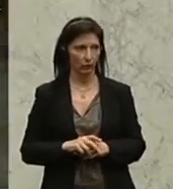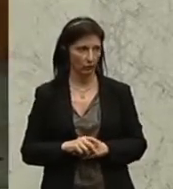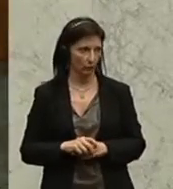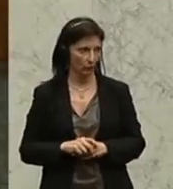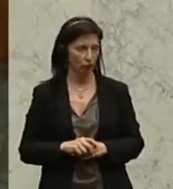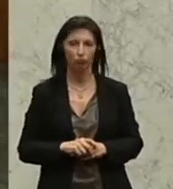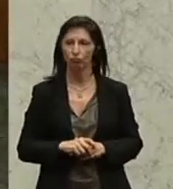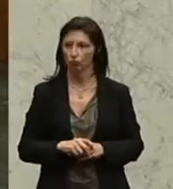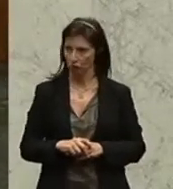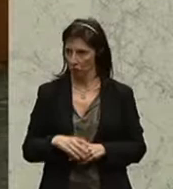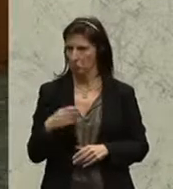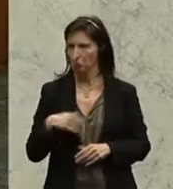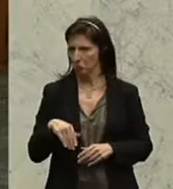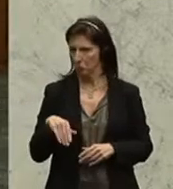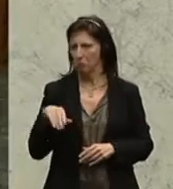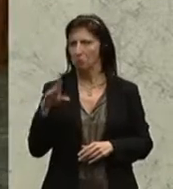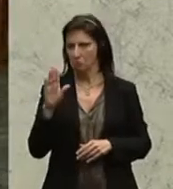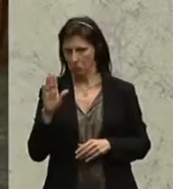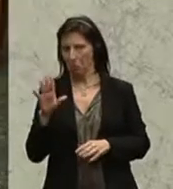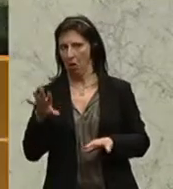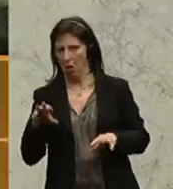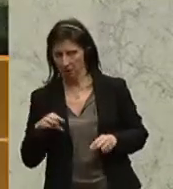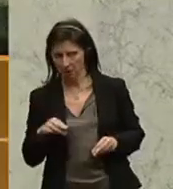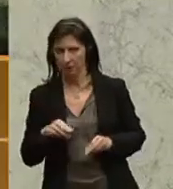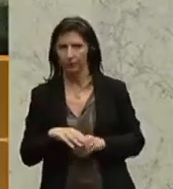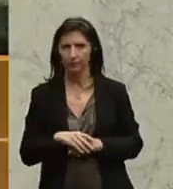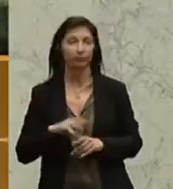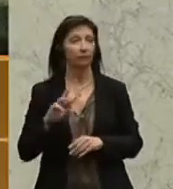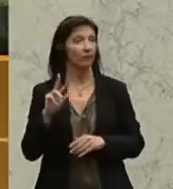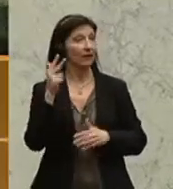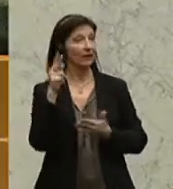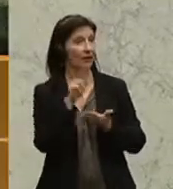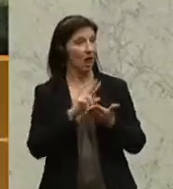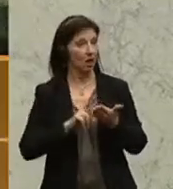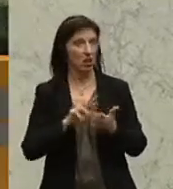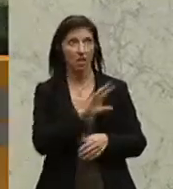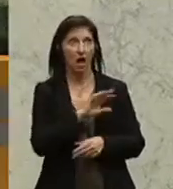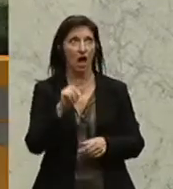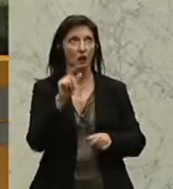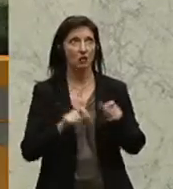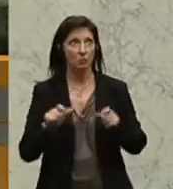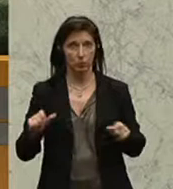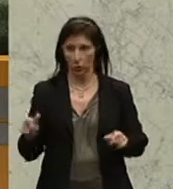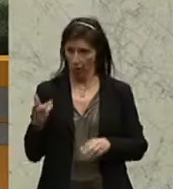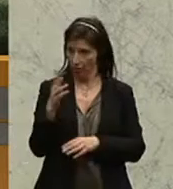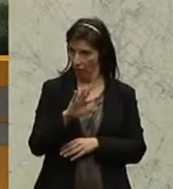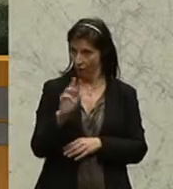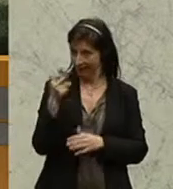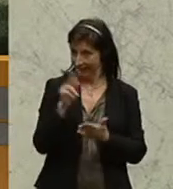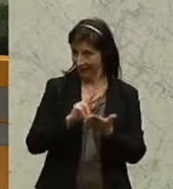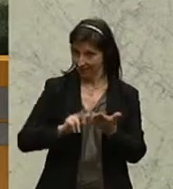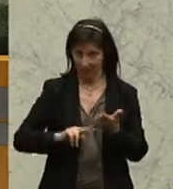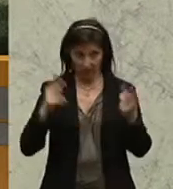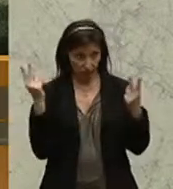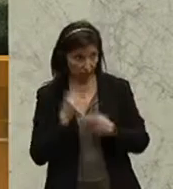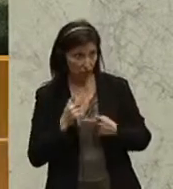Das ist mit Mehrheit angenommen. Dritte Lesung. Bitte jene Damen und Herren, die dem vorliegenden Entwurf auch in dritter Lesung